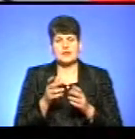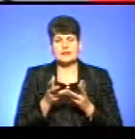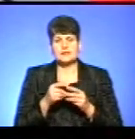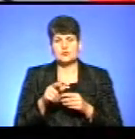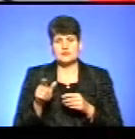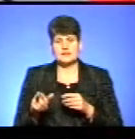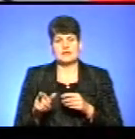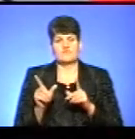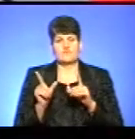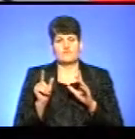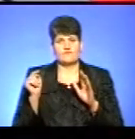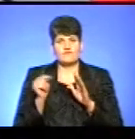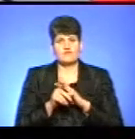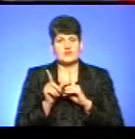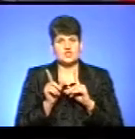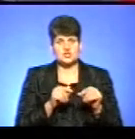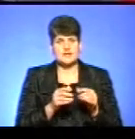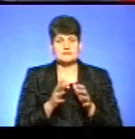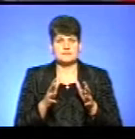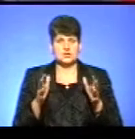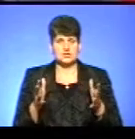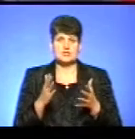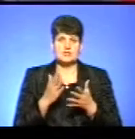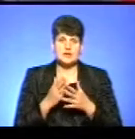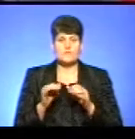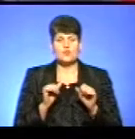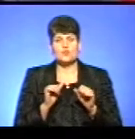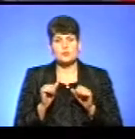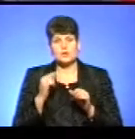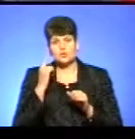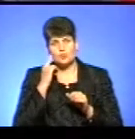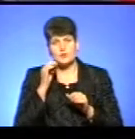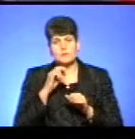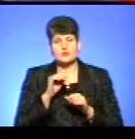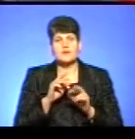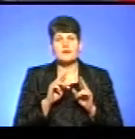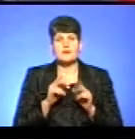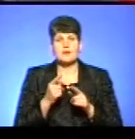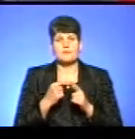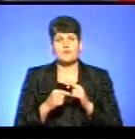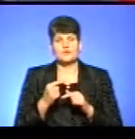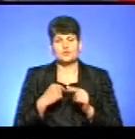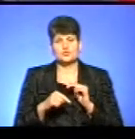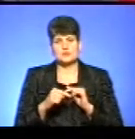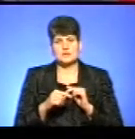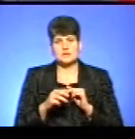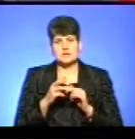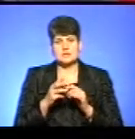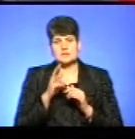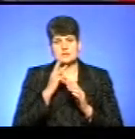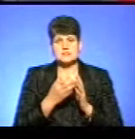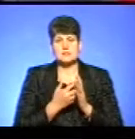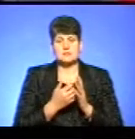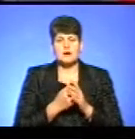які виїжджають, напевне, що зростає. Чи є в уряда думка про те, яким чином повернути заробітчан в першу чергу, або